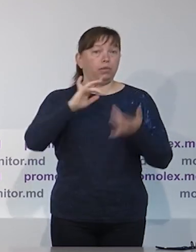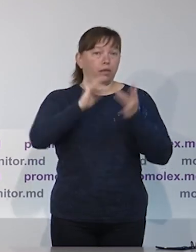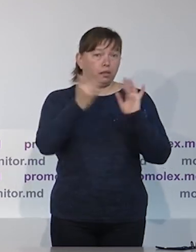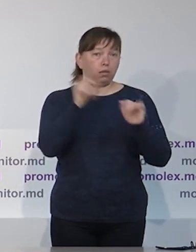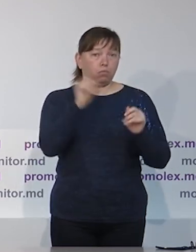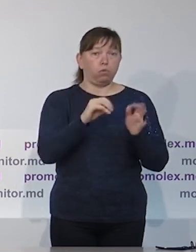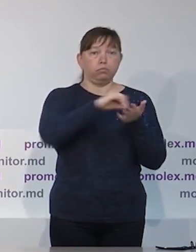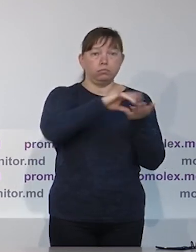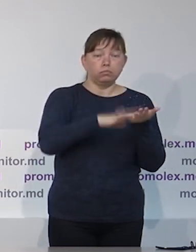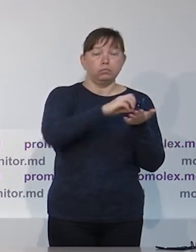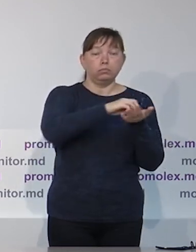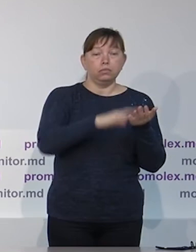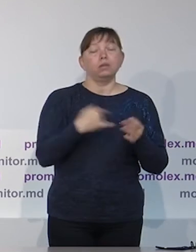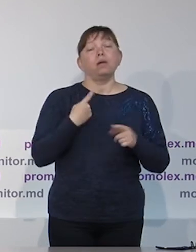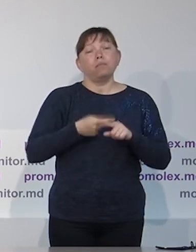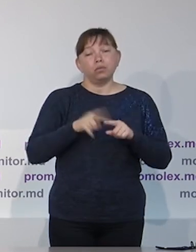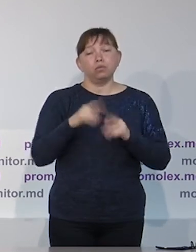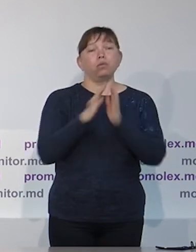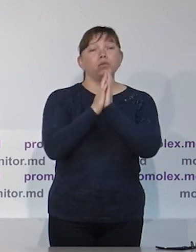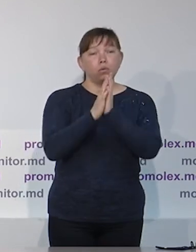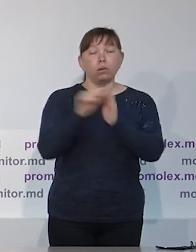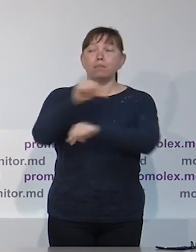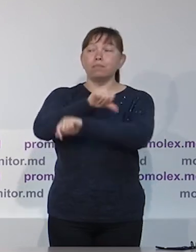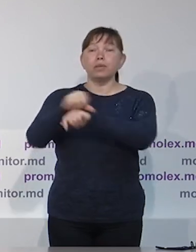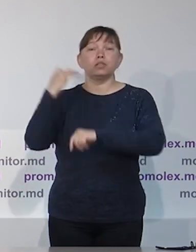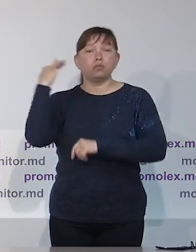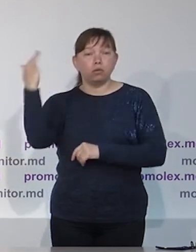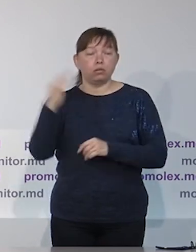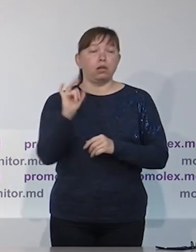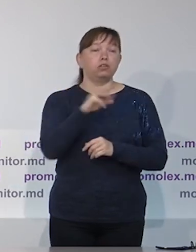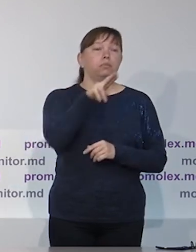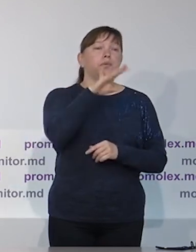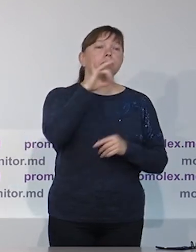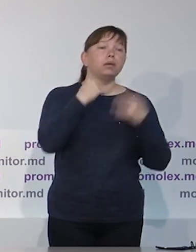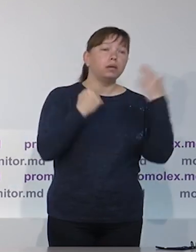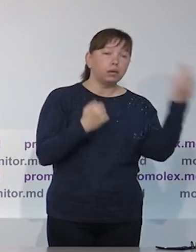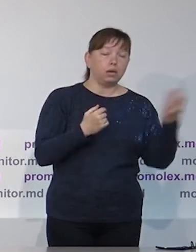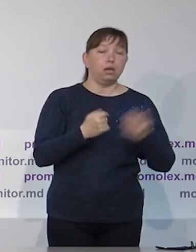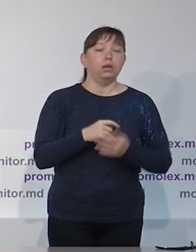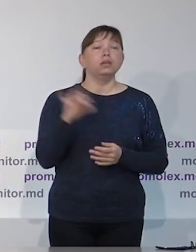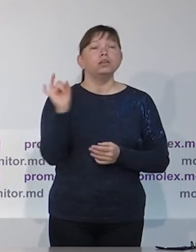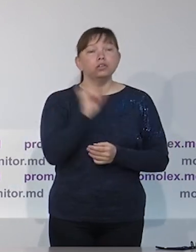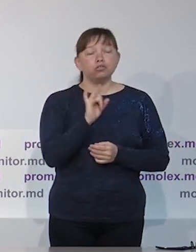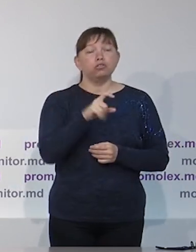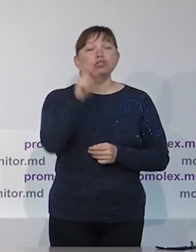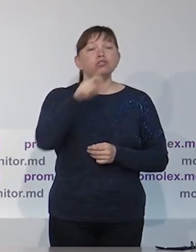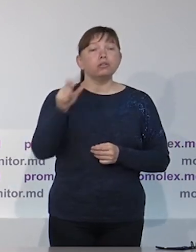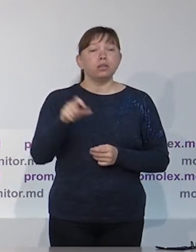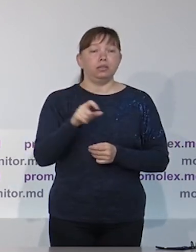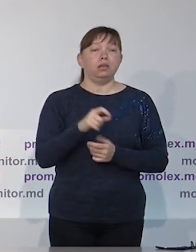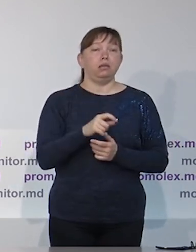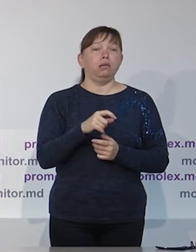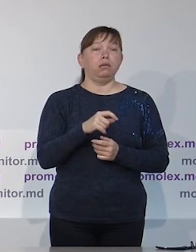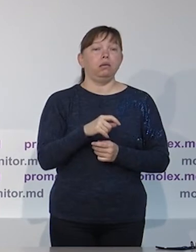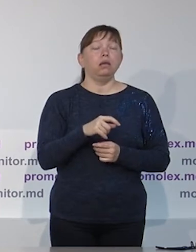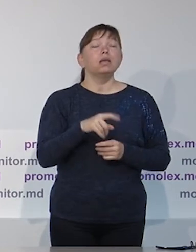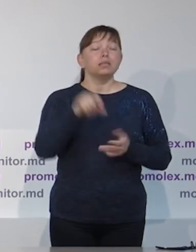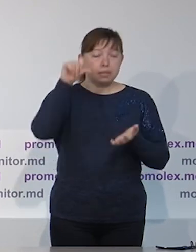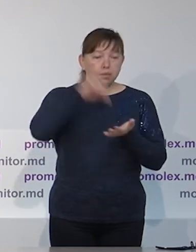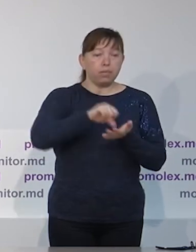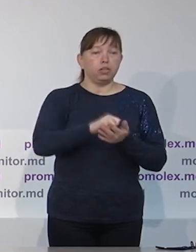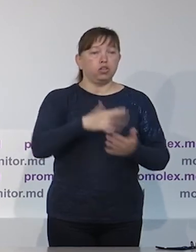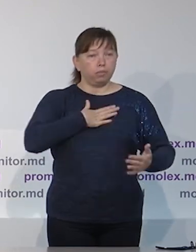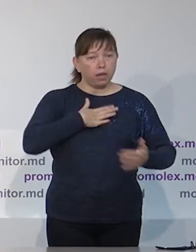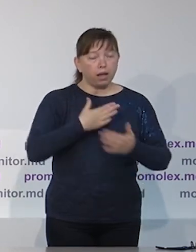регистрации доступен и для граждан из Приднестровского региона, и в этом смысле мы поощряем, призываем